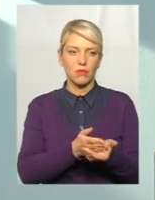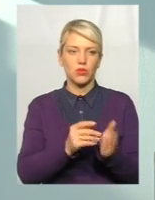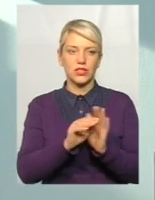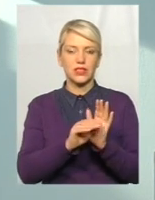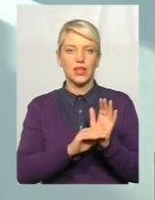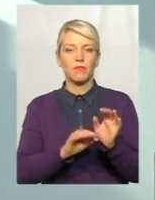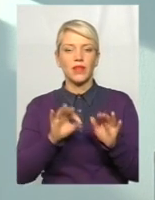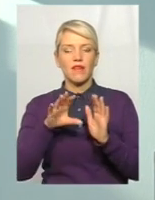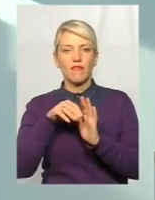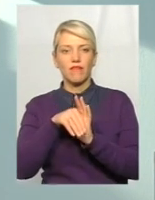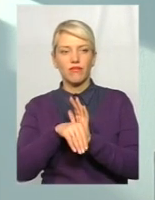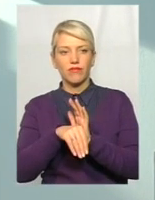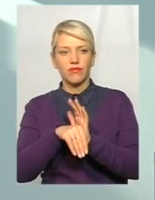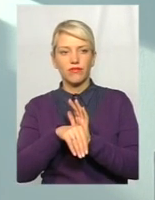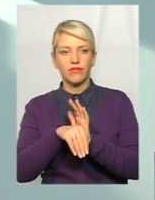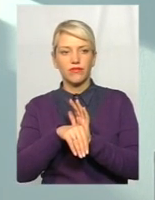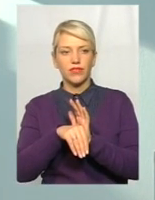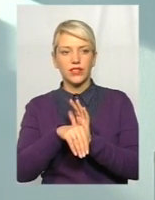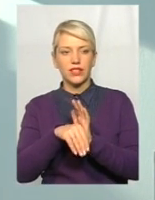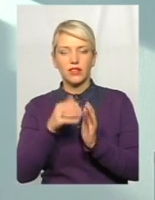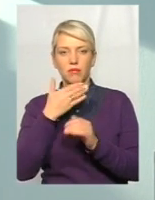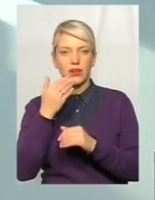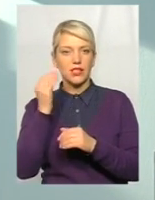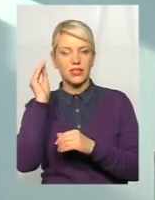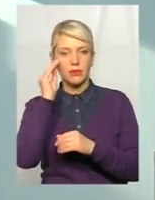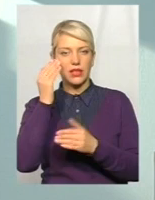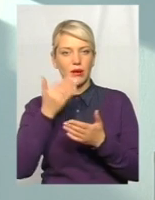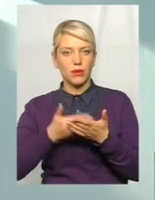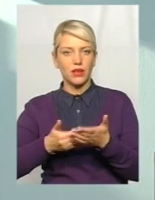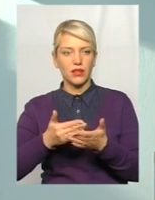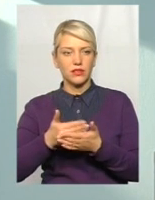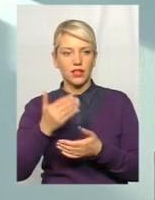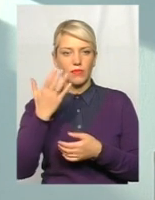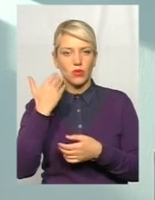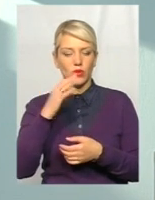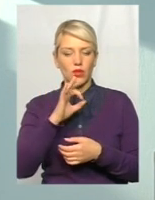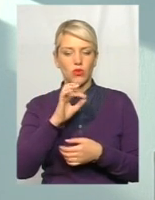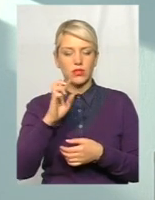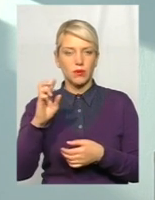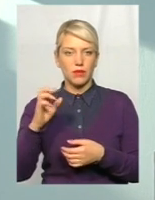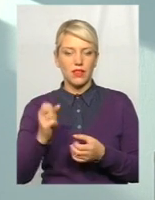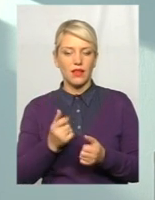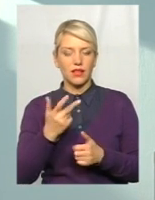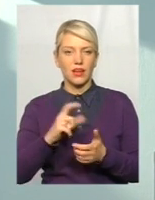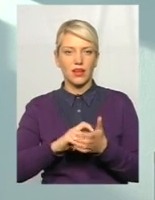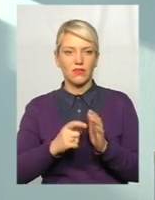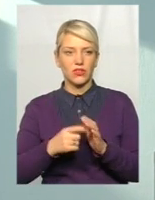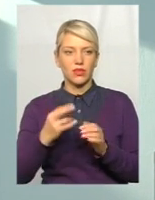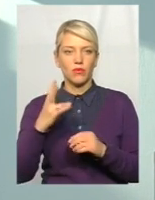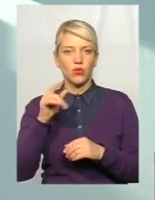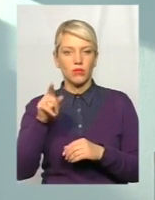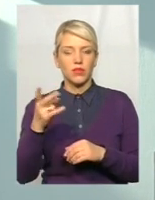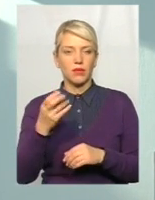ведення тих же самих ОСББ, про яку я сказав. Наприклад, немає сенсу, коли ОСББ є на кілька квартир, але при тому їм треба тримати